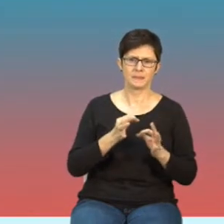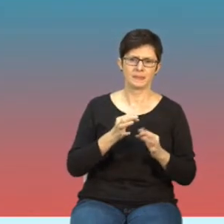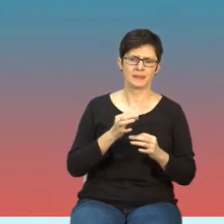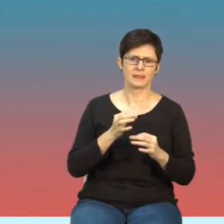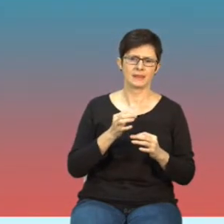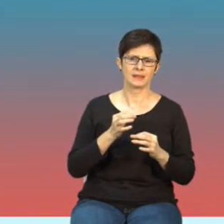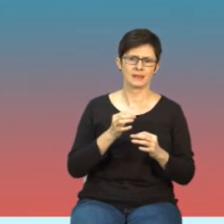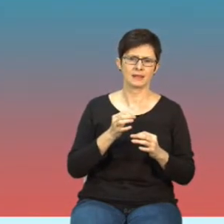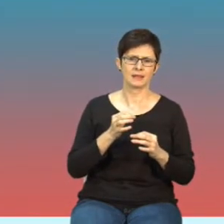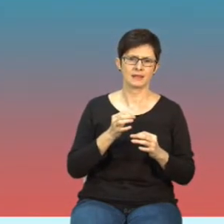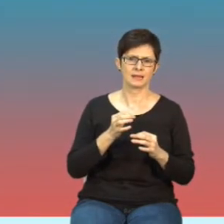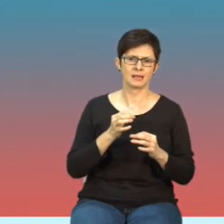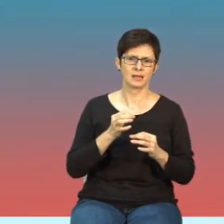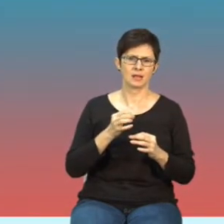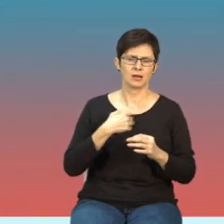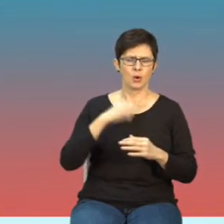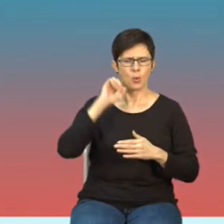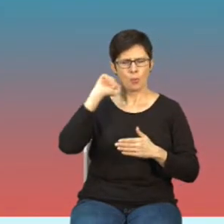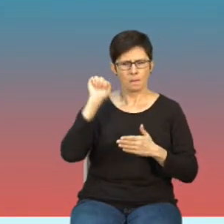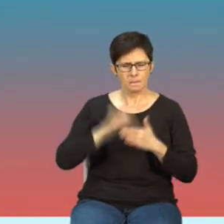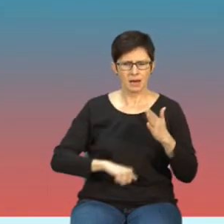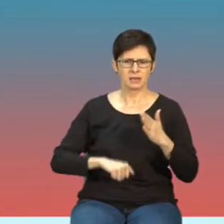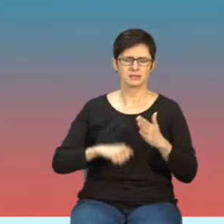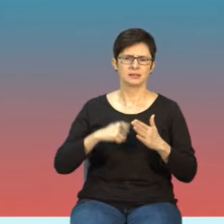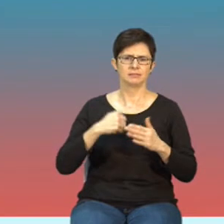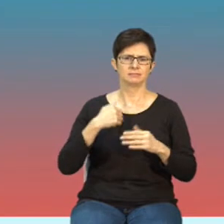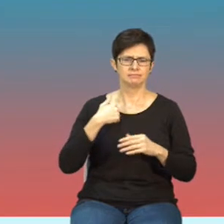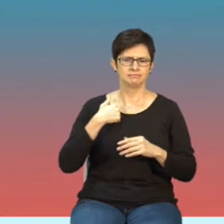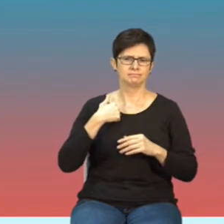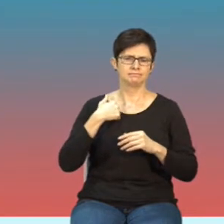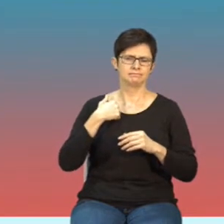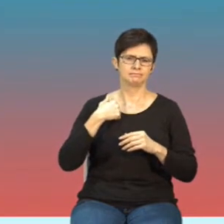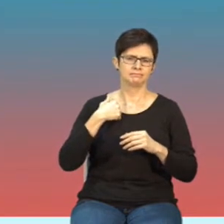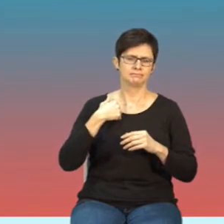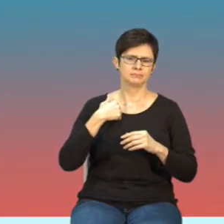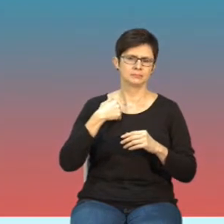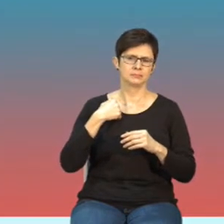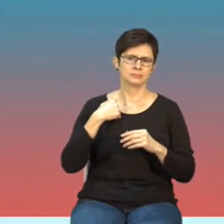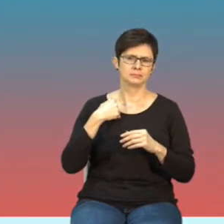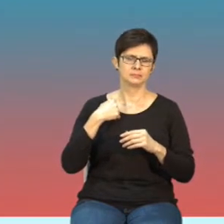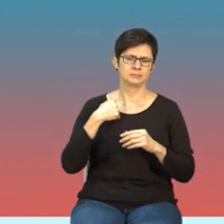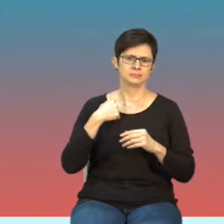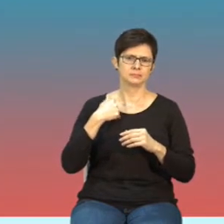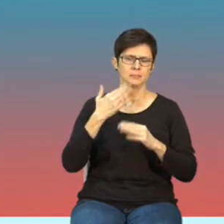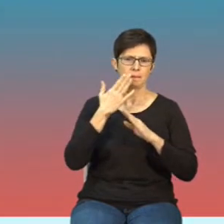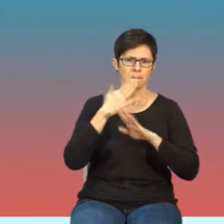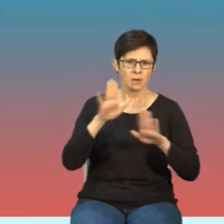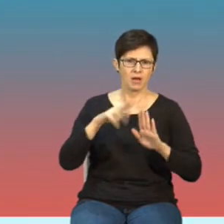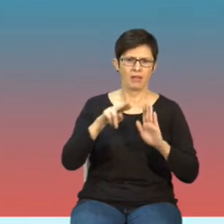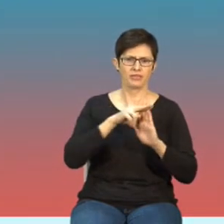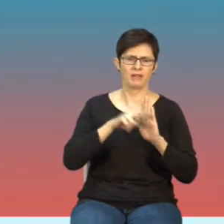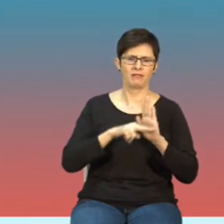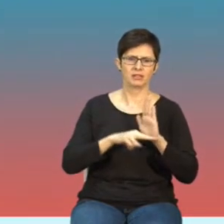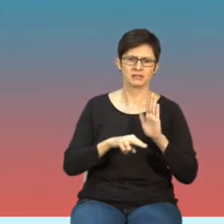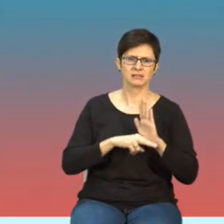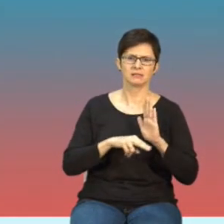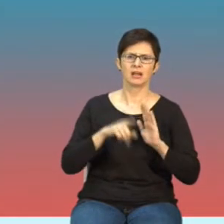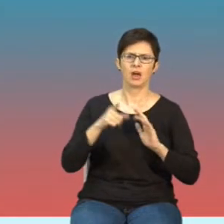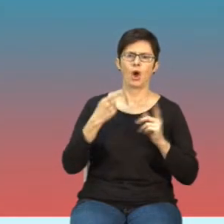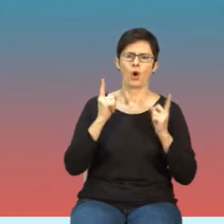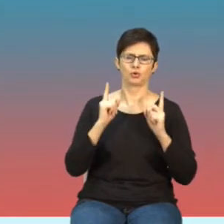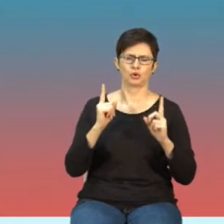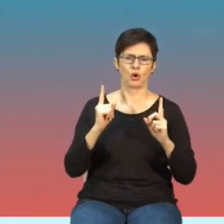-owskich, uparcie przedstawiam Państwu definicję zasady ostrożności.